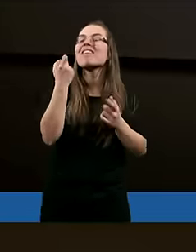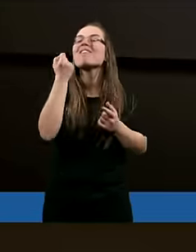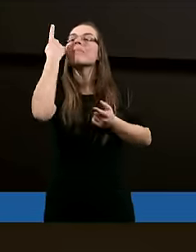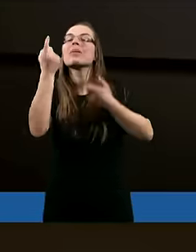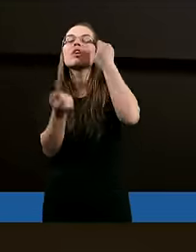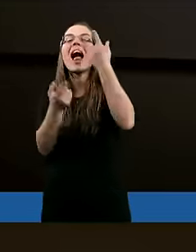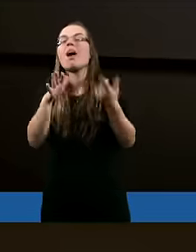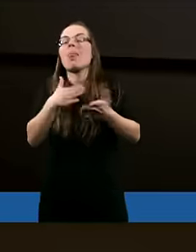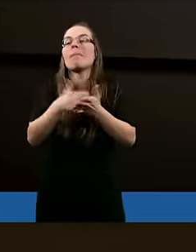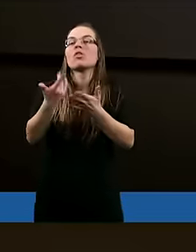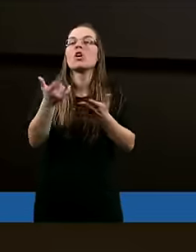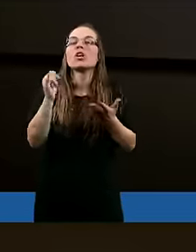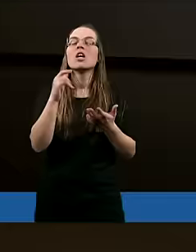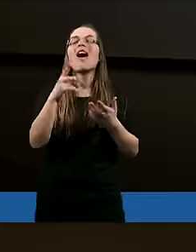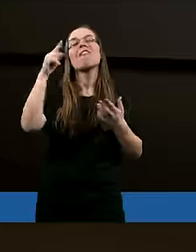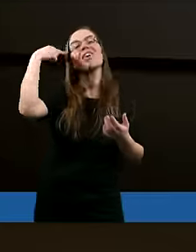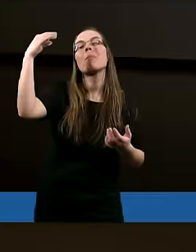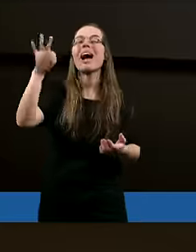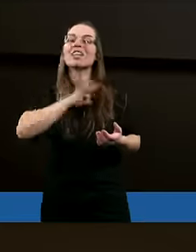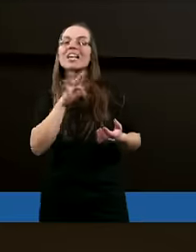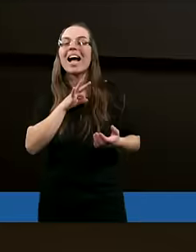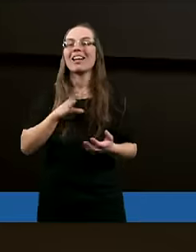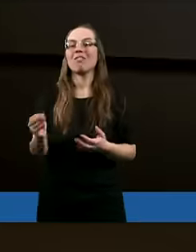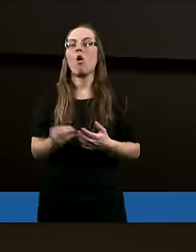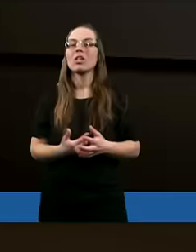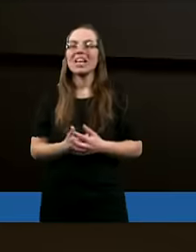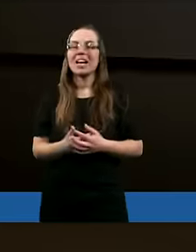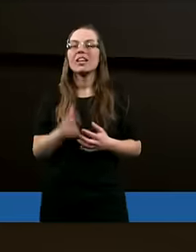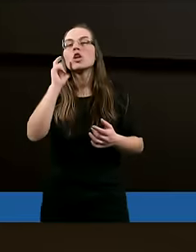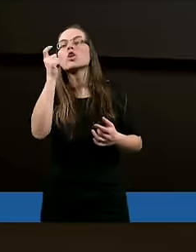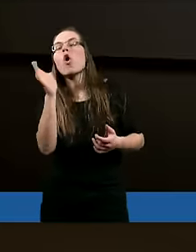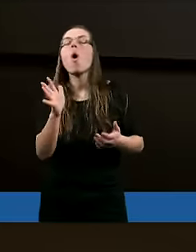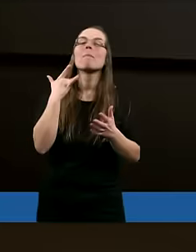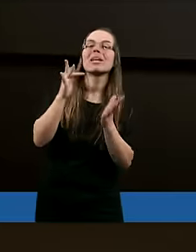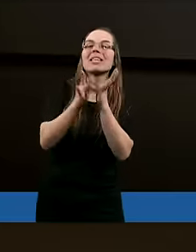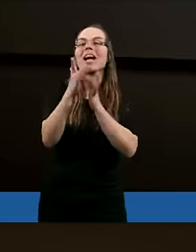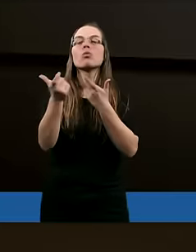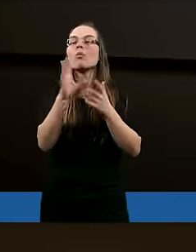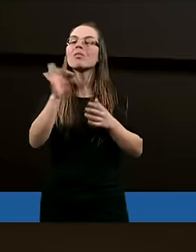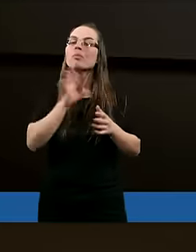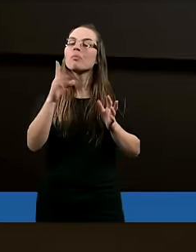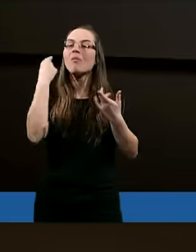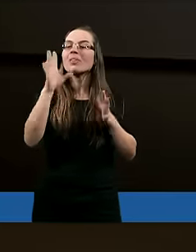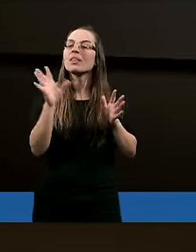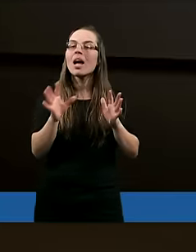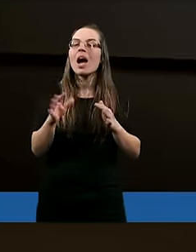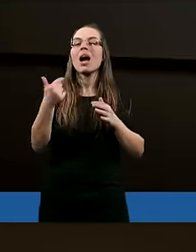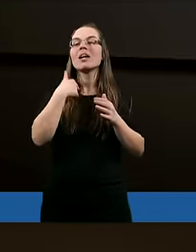wymyślaniu jakby albo próbę sobie wyobrażenia, co Jezus by zrobił w mojej sytuacji.